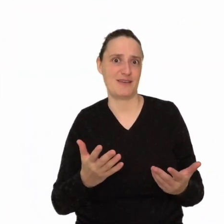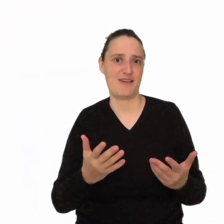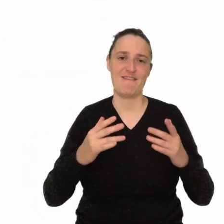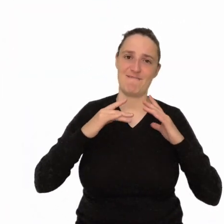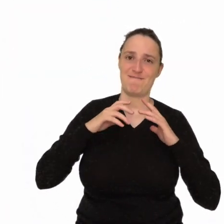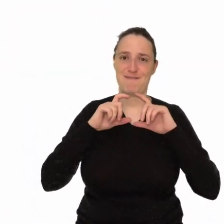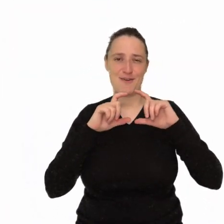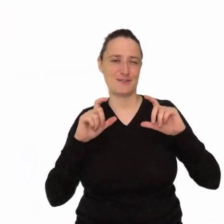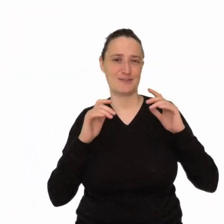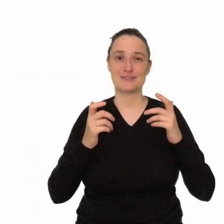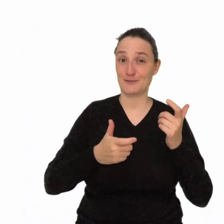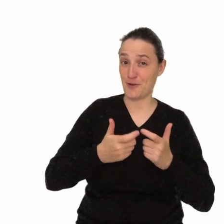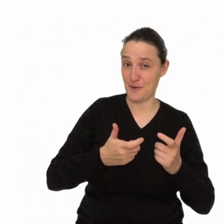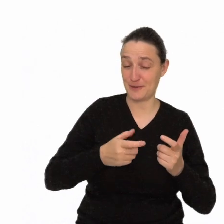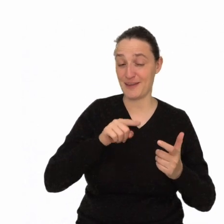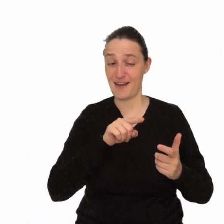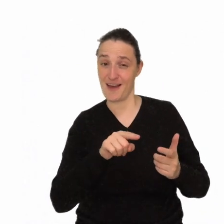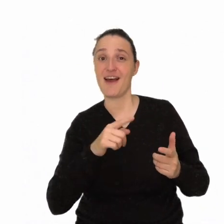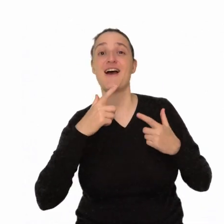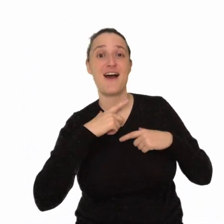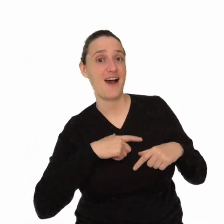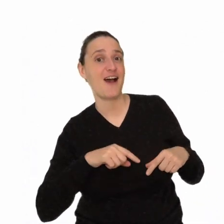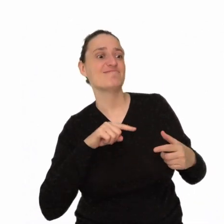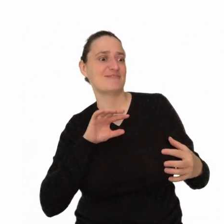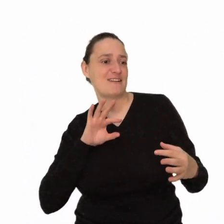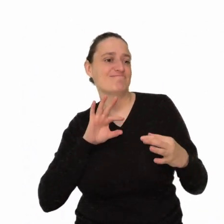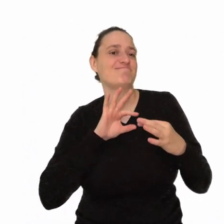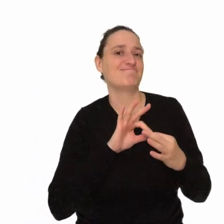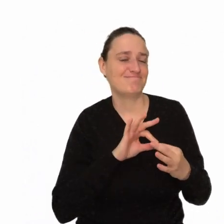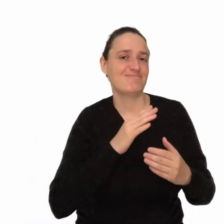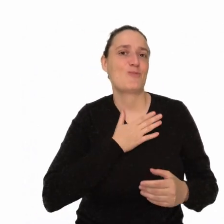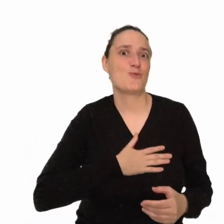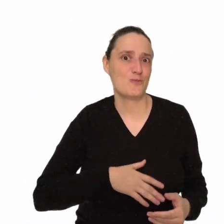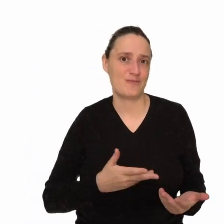czasu świadczy o tym, do czego mamy naturalne skłonności.